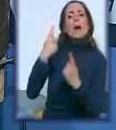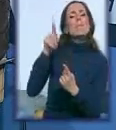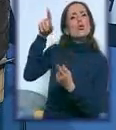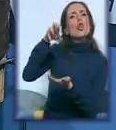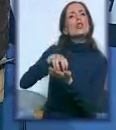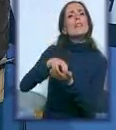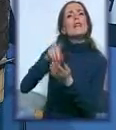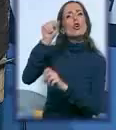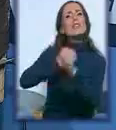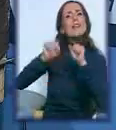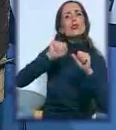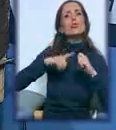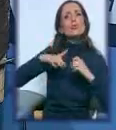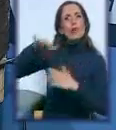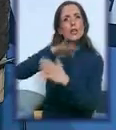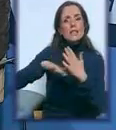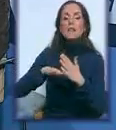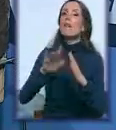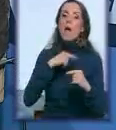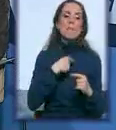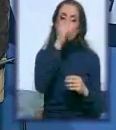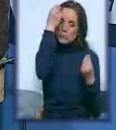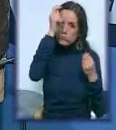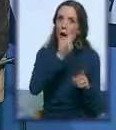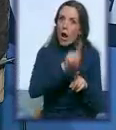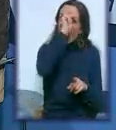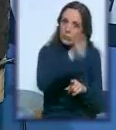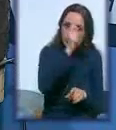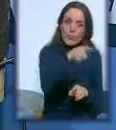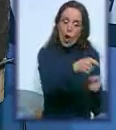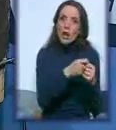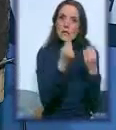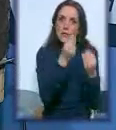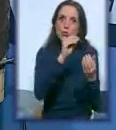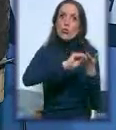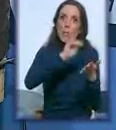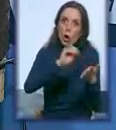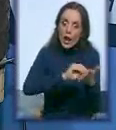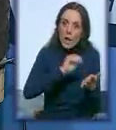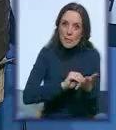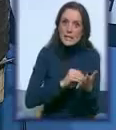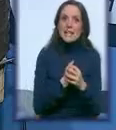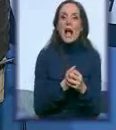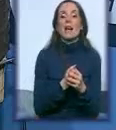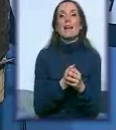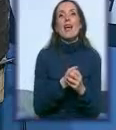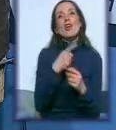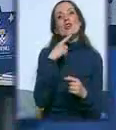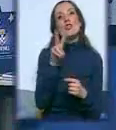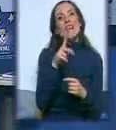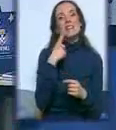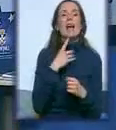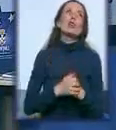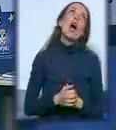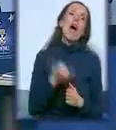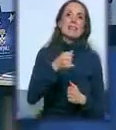uloženom trudu tih organizacije odabrali dva, tri projekta koje su i multidisciplinarni. Uuh, mučite, sad će da razvišaju. Da li sam ja, da li